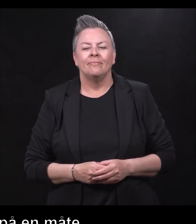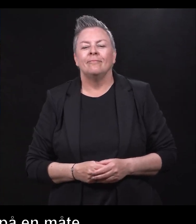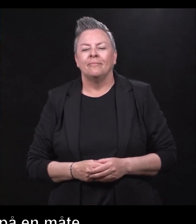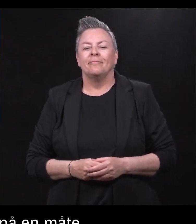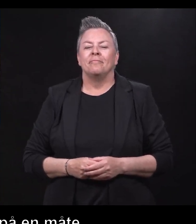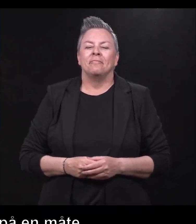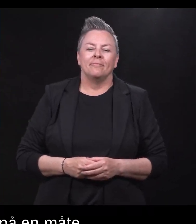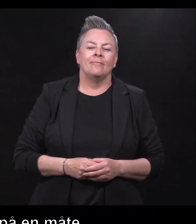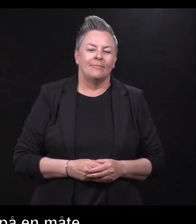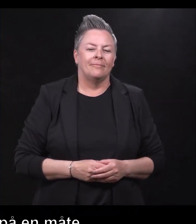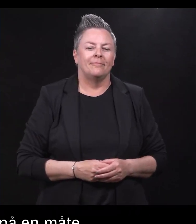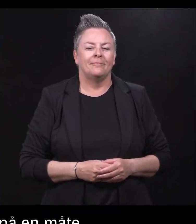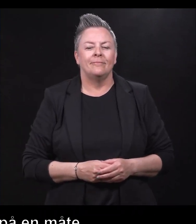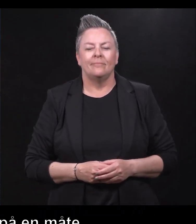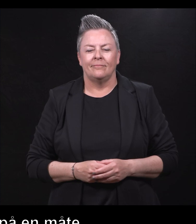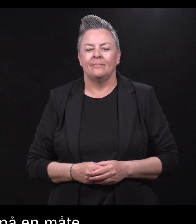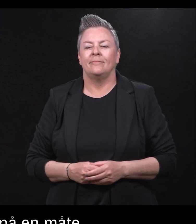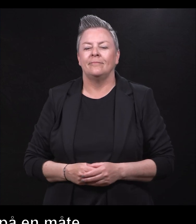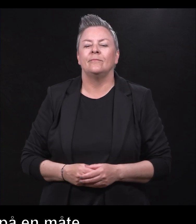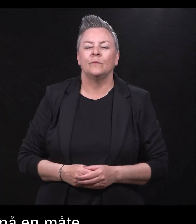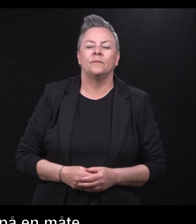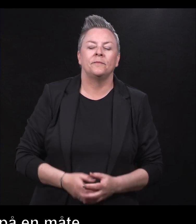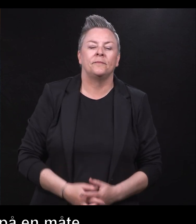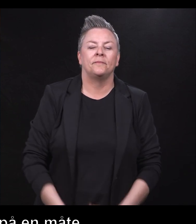Den ganger man sitter oppe i masten og drar seg.